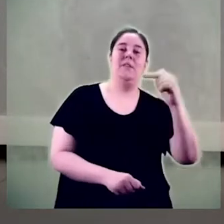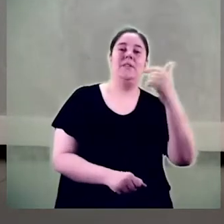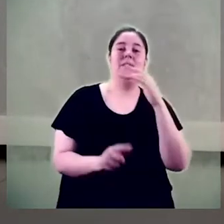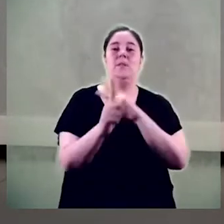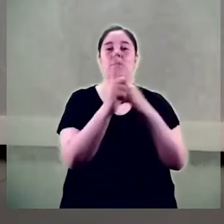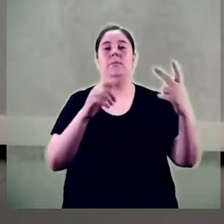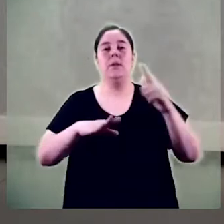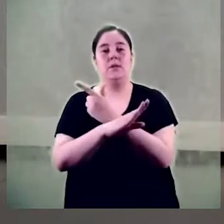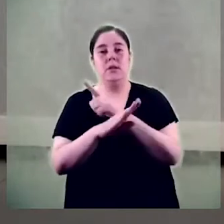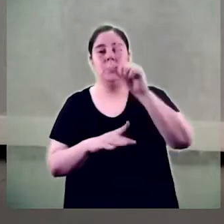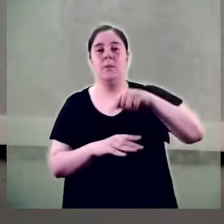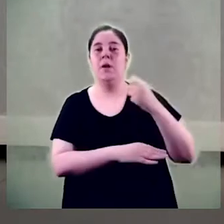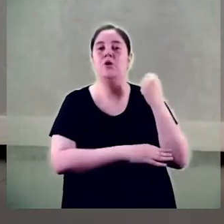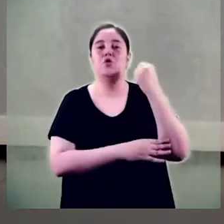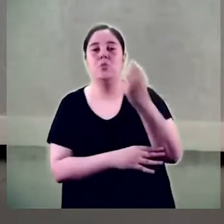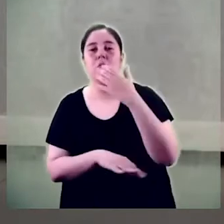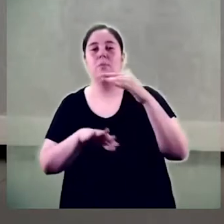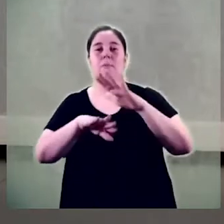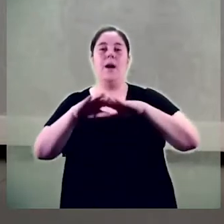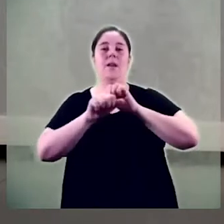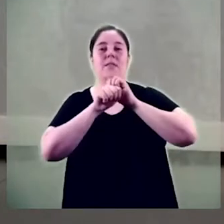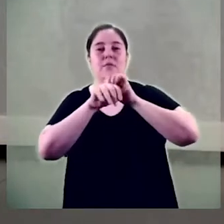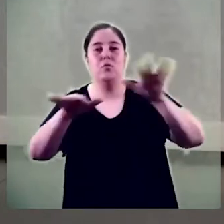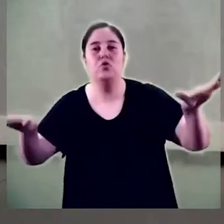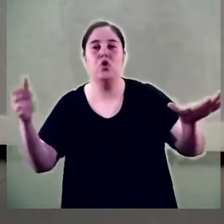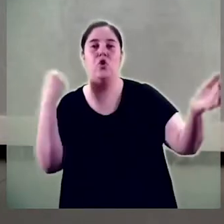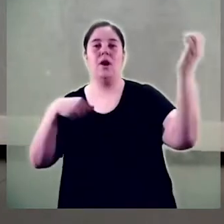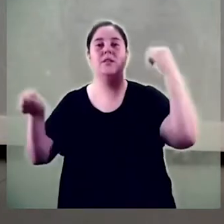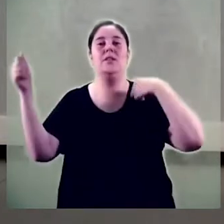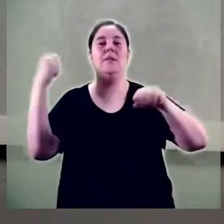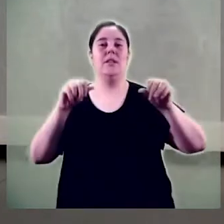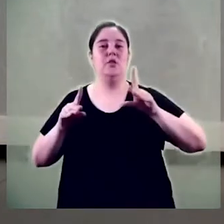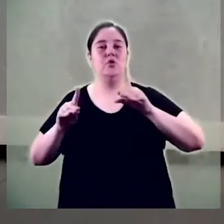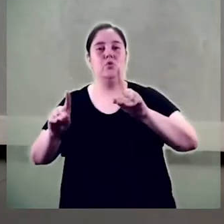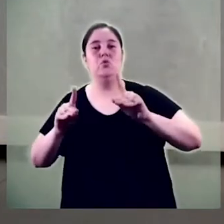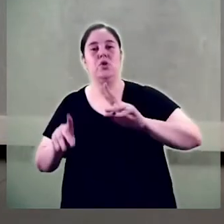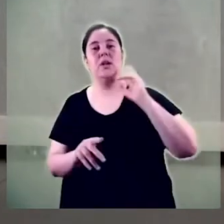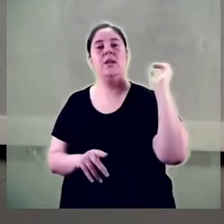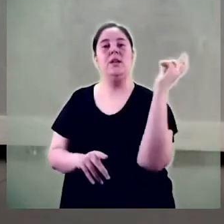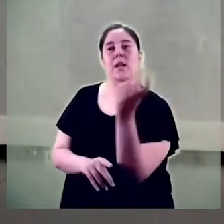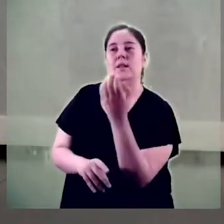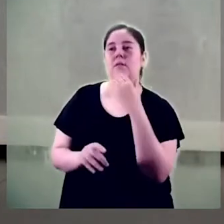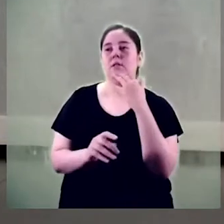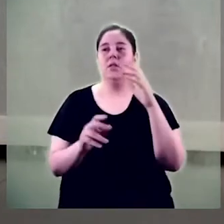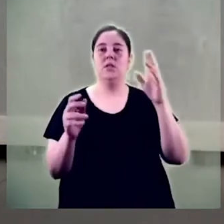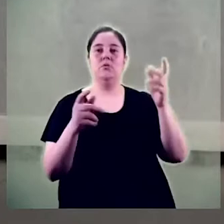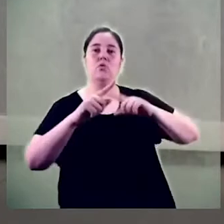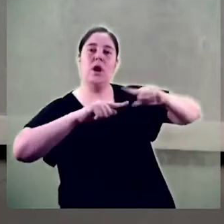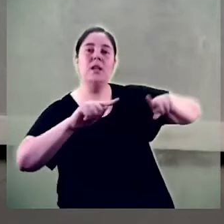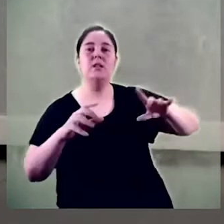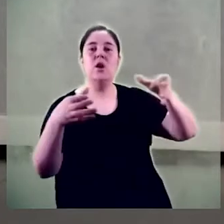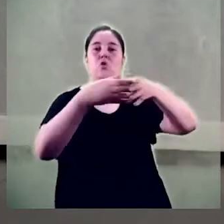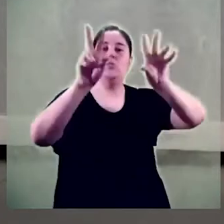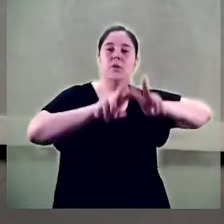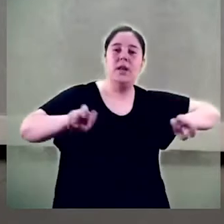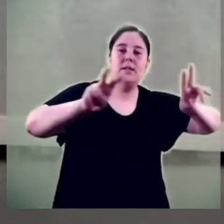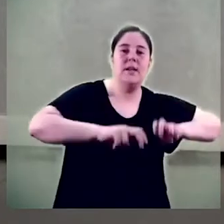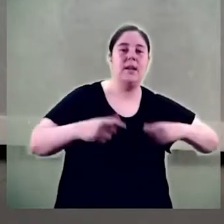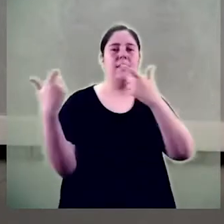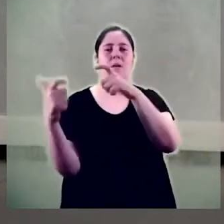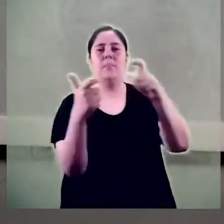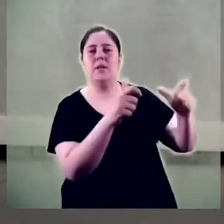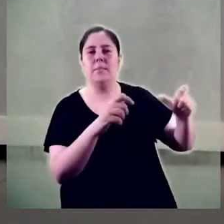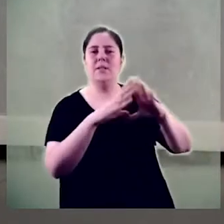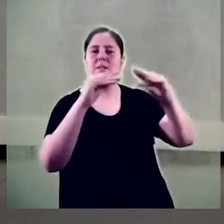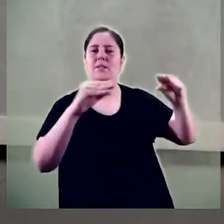suport a la difusió en les xarxes de les activitats docents i altres organitzades per grups de recerca, departaments i facultats i sobretot